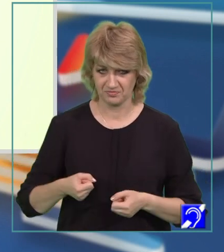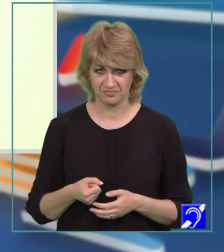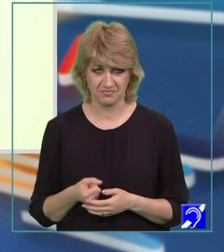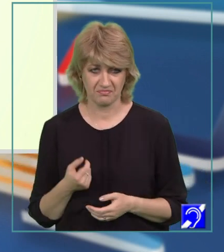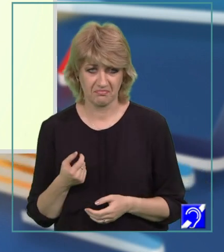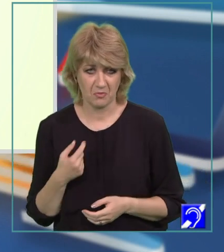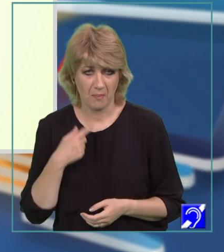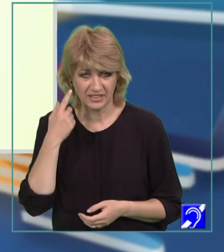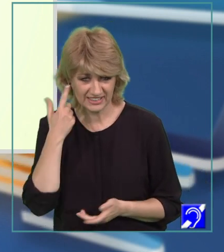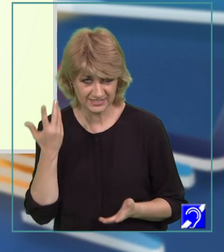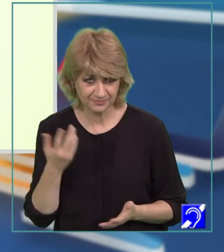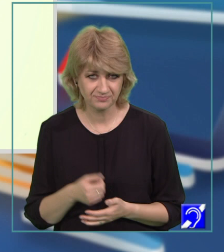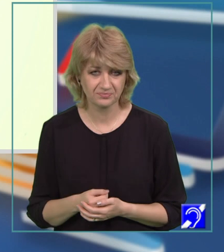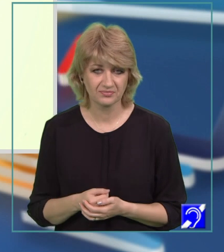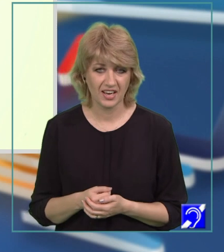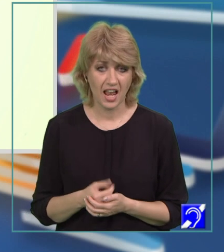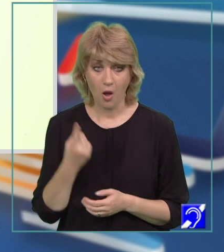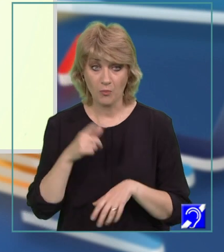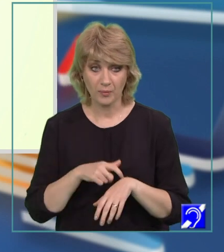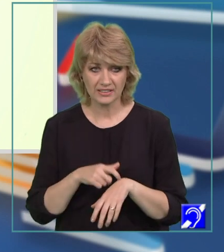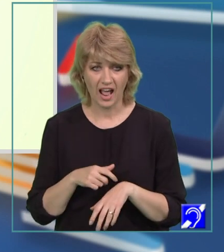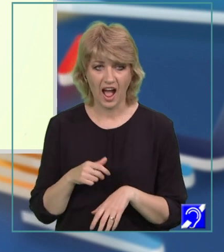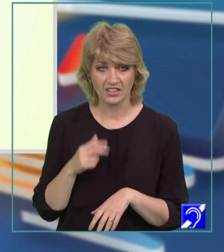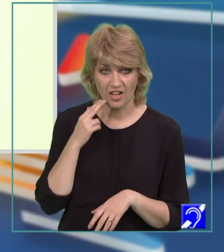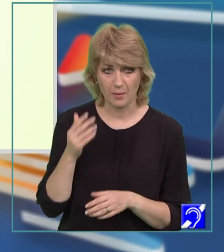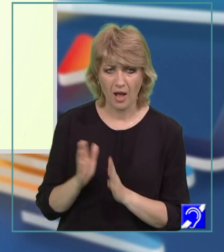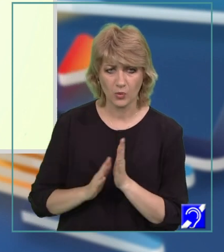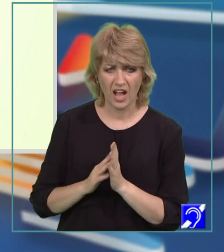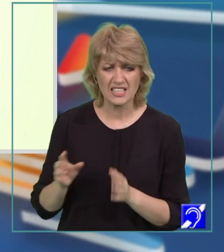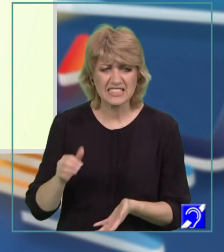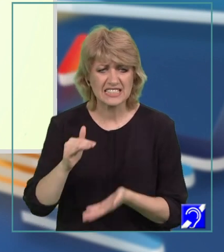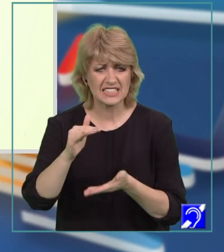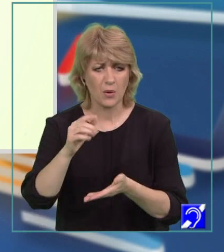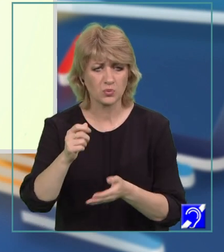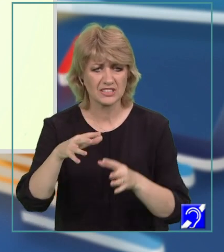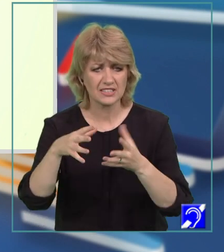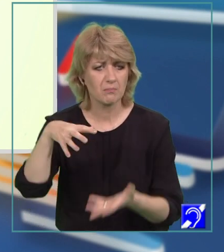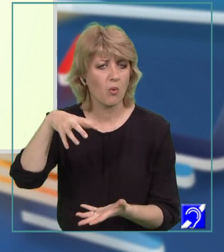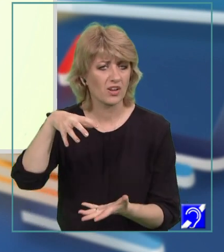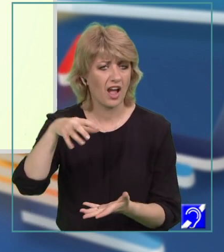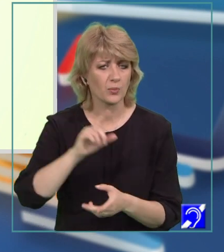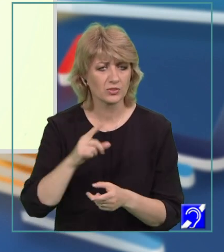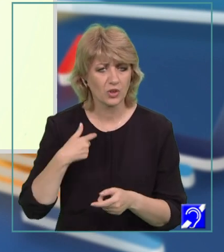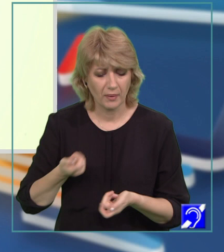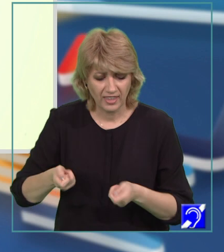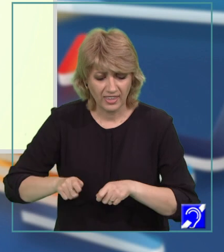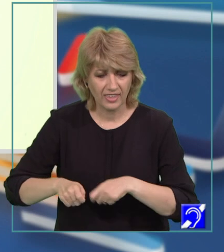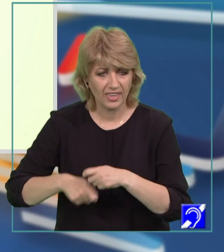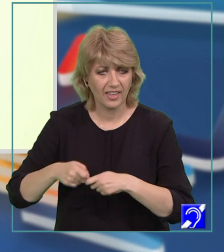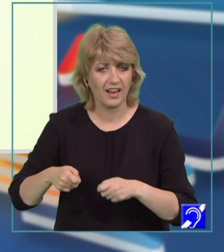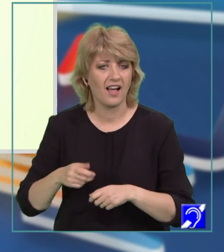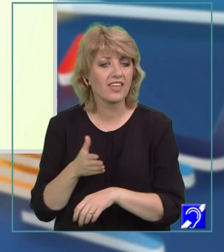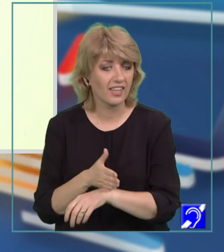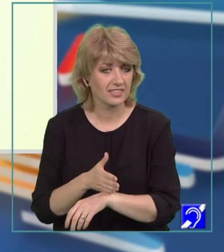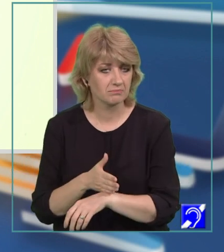pachetul vulgar. La un moment dat, Antonia m-a rugat, ține puțin vasul, până ce mă închei la ghete.